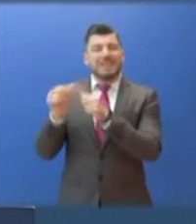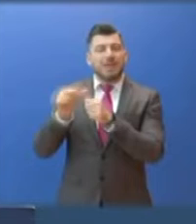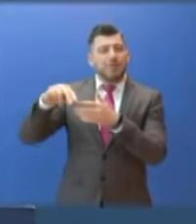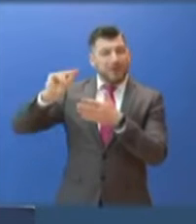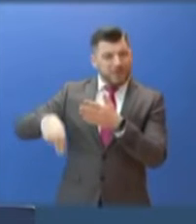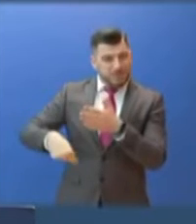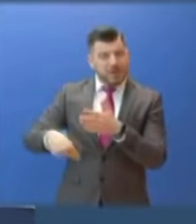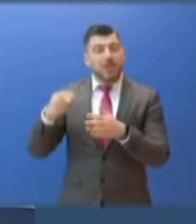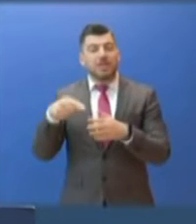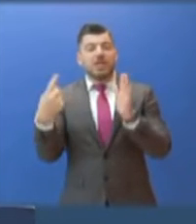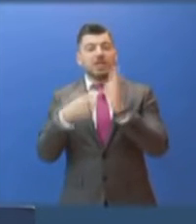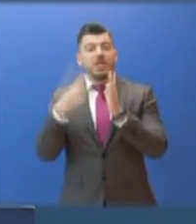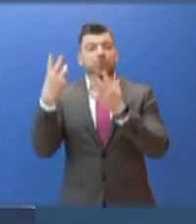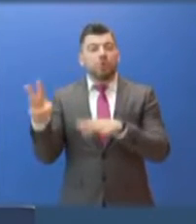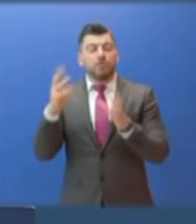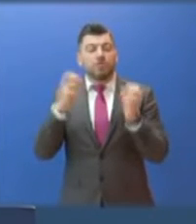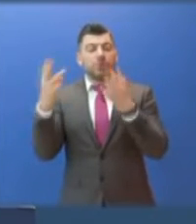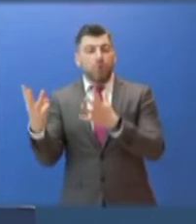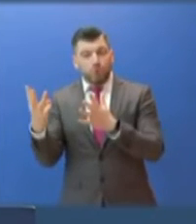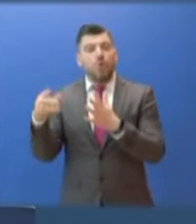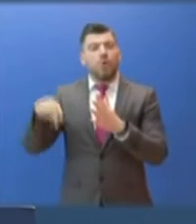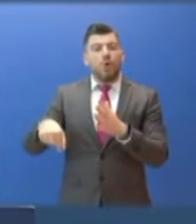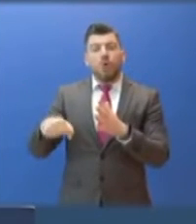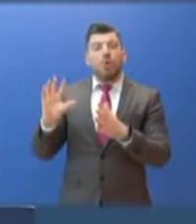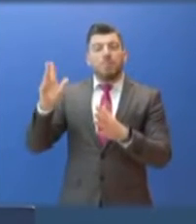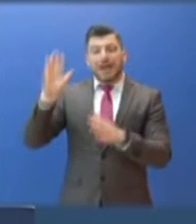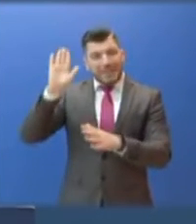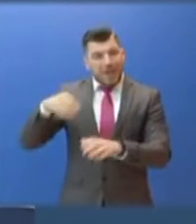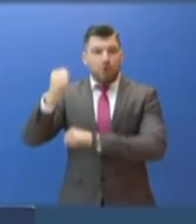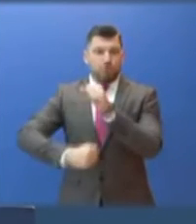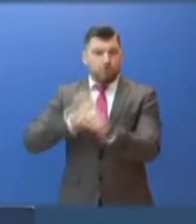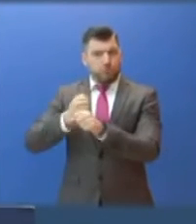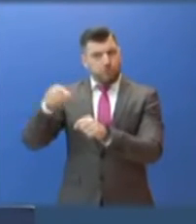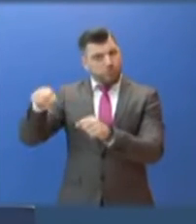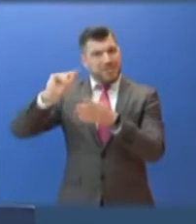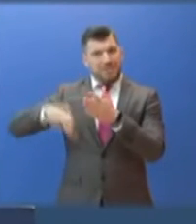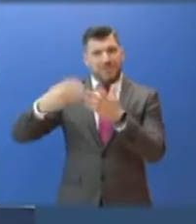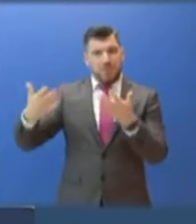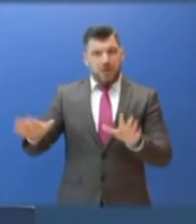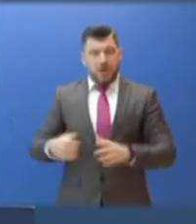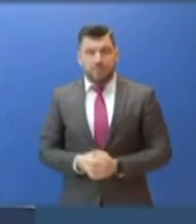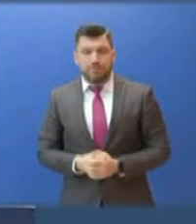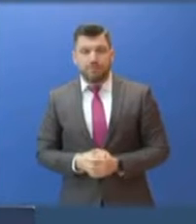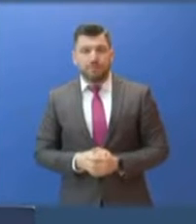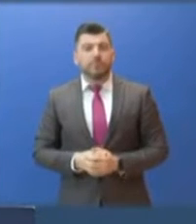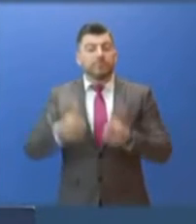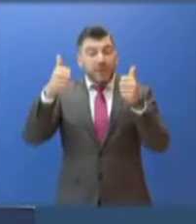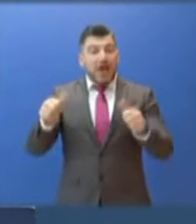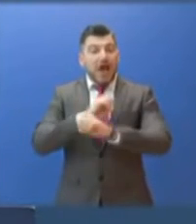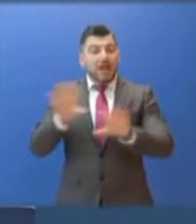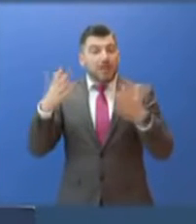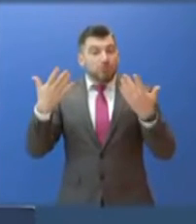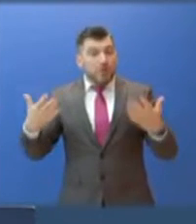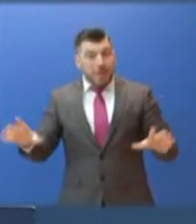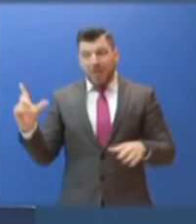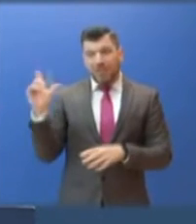1.208 με συμβάσεις ως τη λήξη της φετινής σχολικής περίοδου. Να σας πω ότι ήδη ξεκίνησαν μετά την ανακοίνωση της Δευτέρας για την